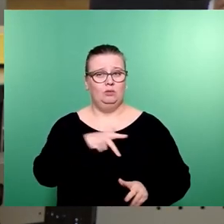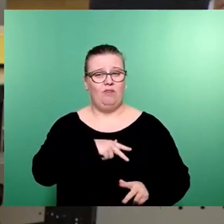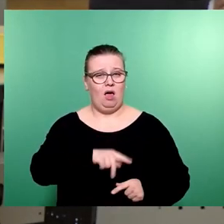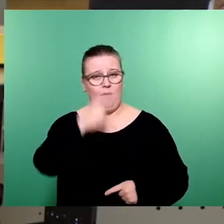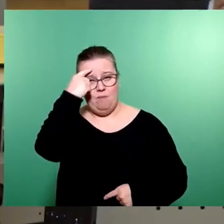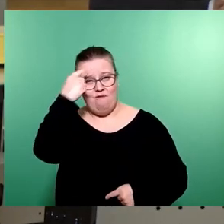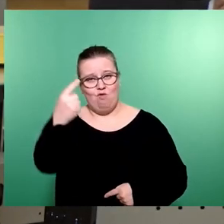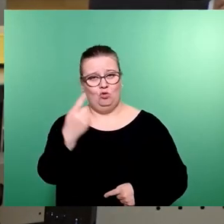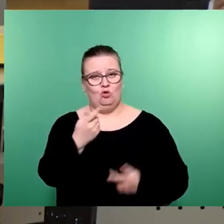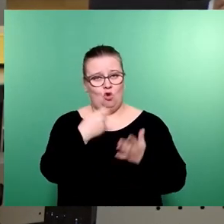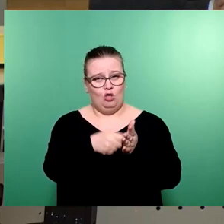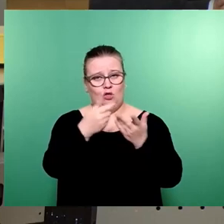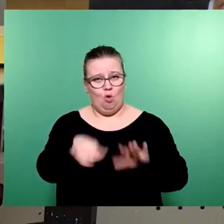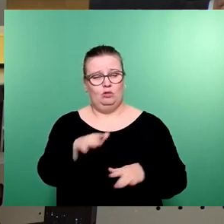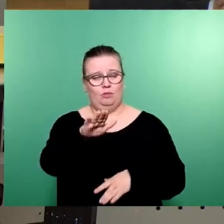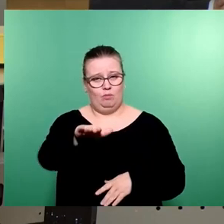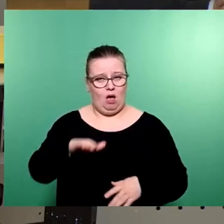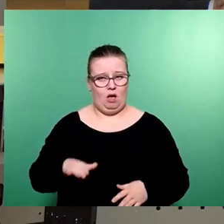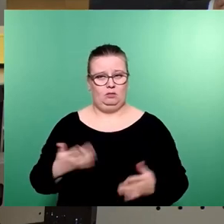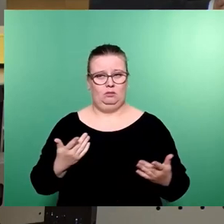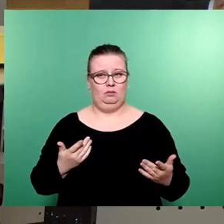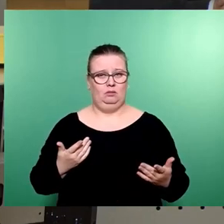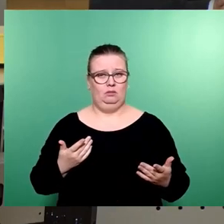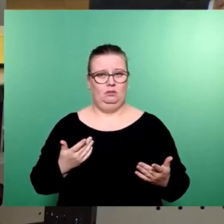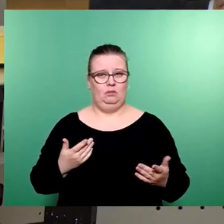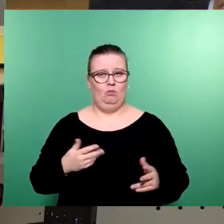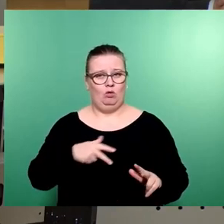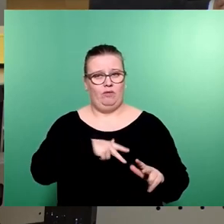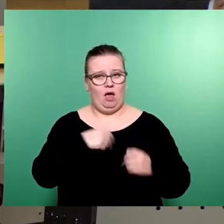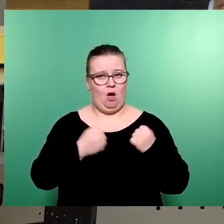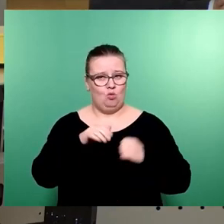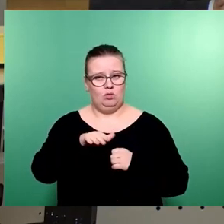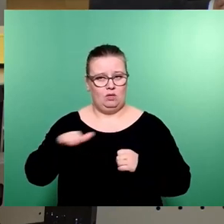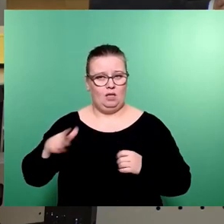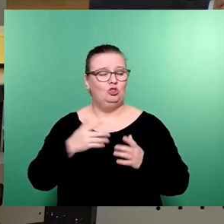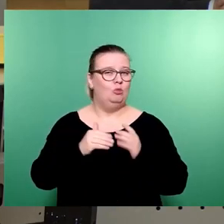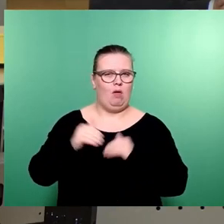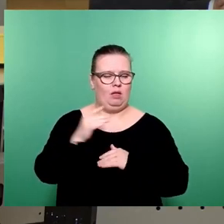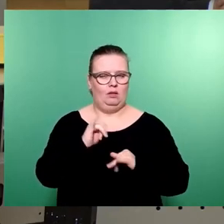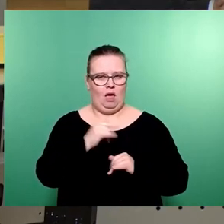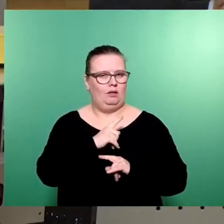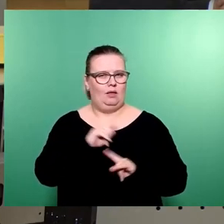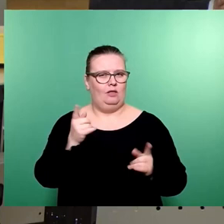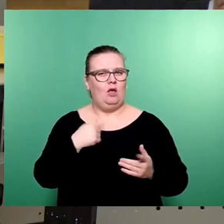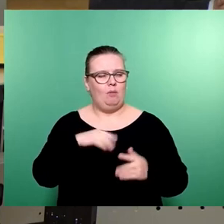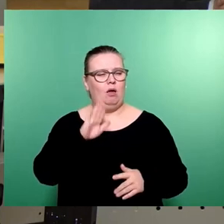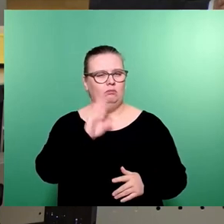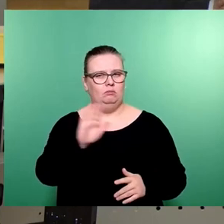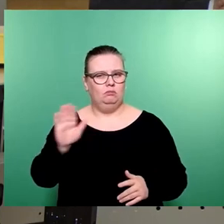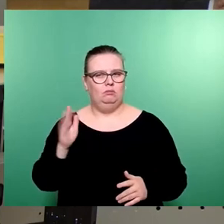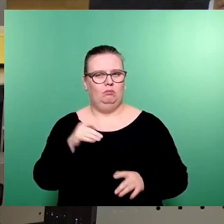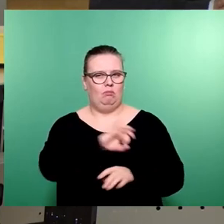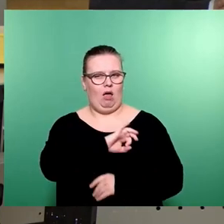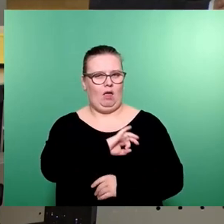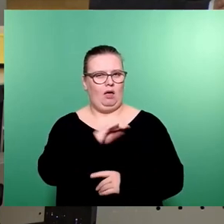umsonst auf der Straße stehen. Es gibt diese Autos. Es ist nicht die Mehrheit, aber Ihre Partei hat